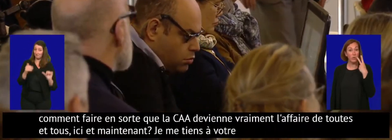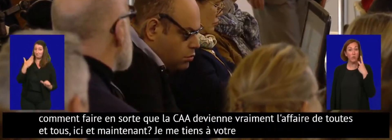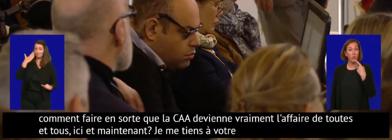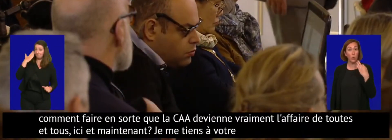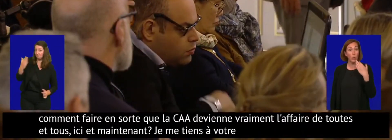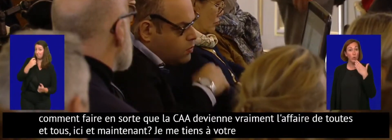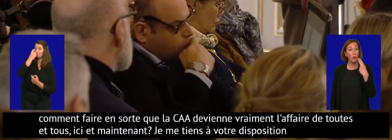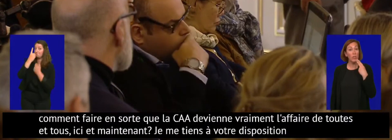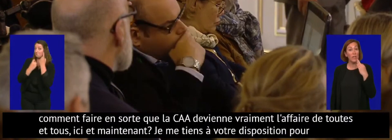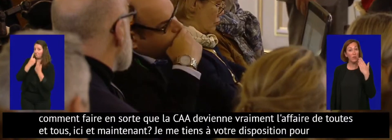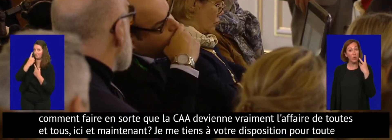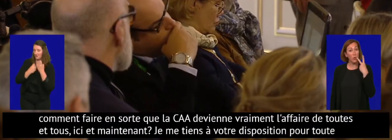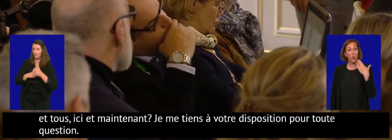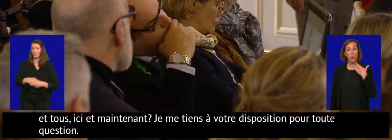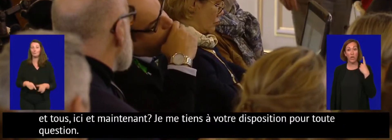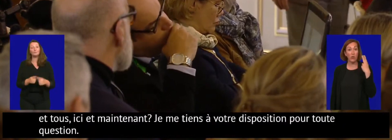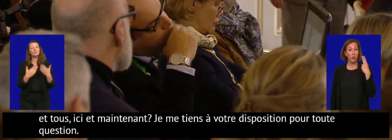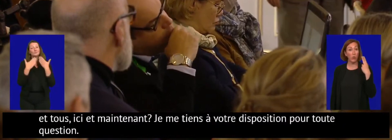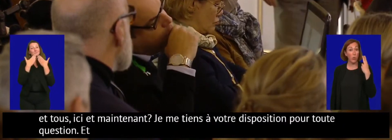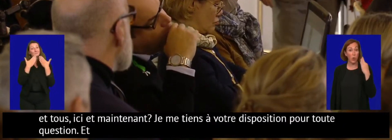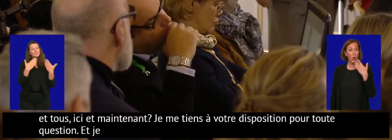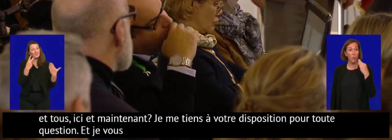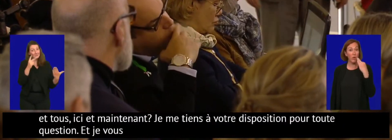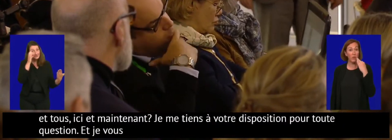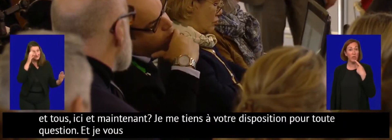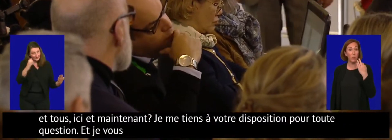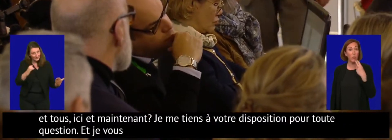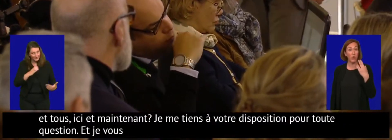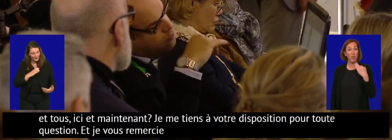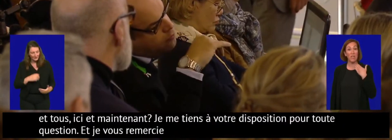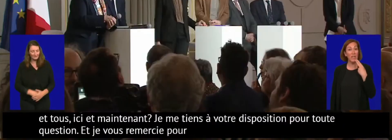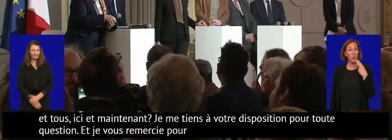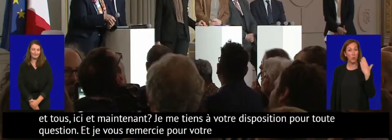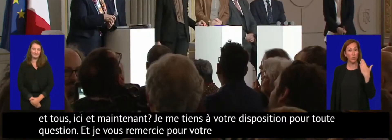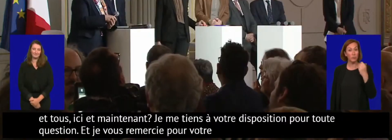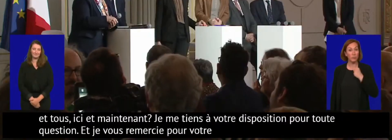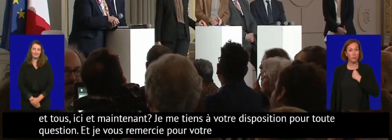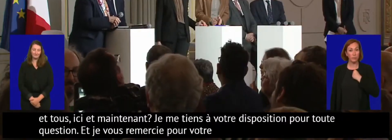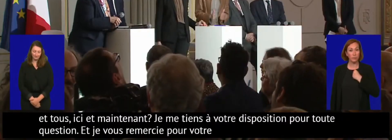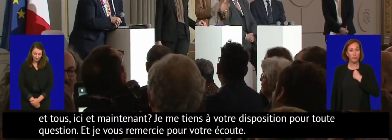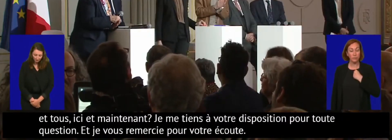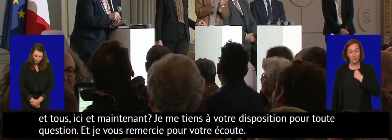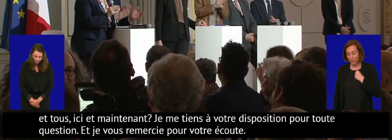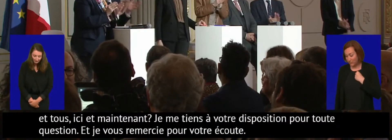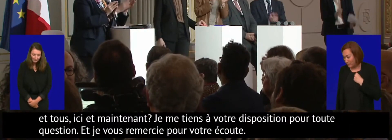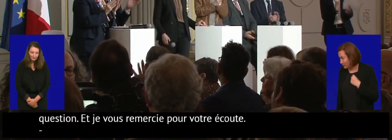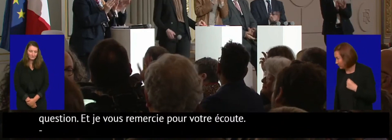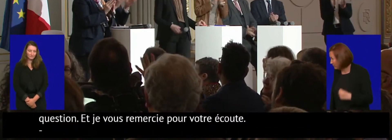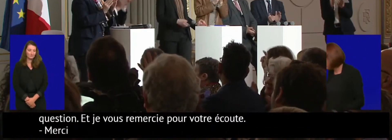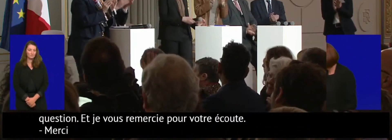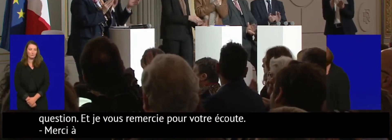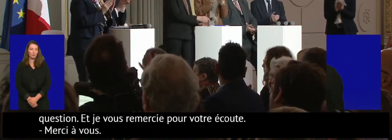question. Et je vous remercie pour votre écoute. Merci à vous.